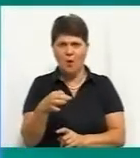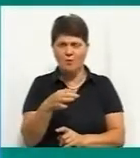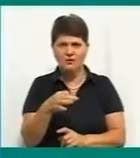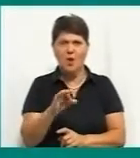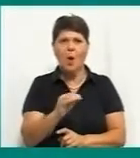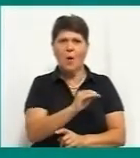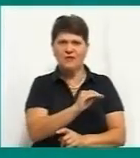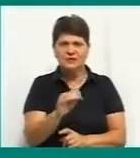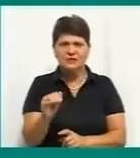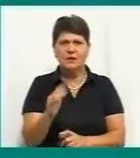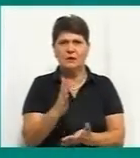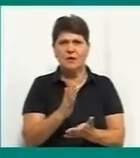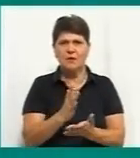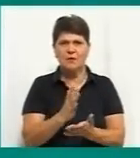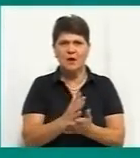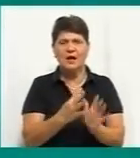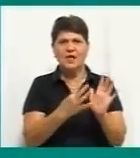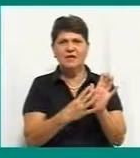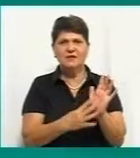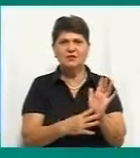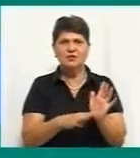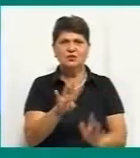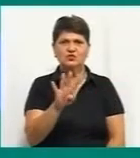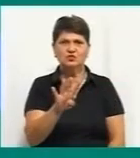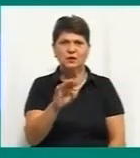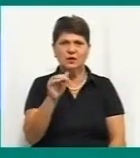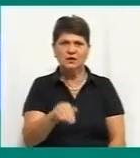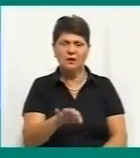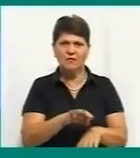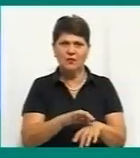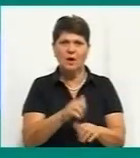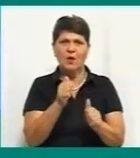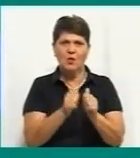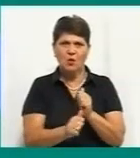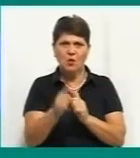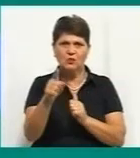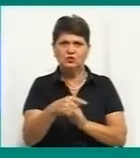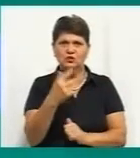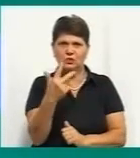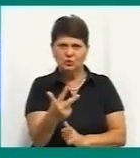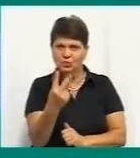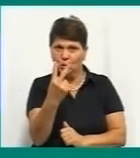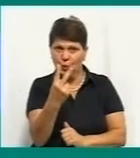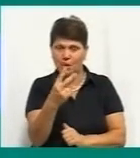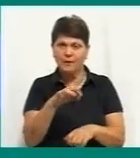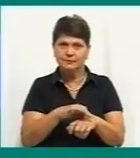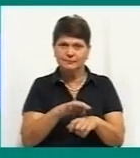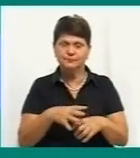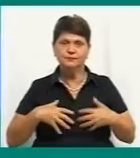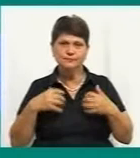офіційними даними, маємо понад 94 тисячі хворих. Майже кожен другий пацієнт уже одужав, а